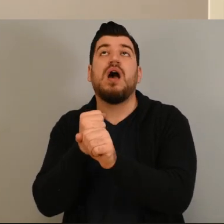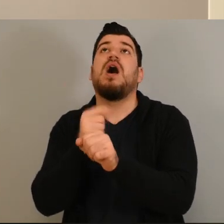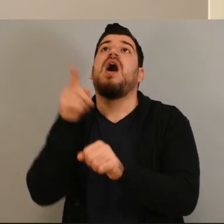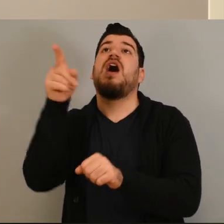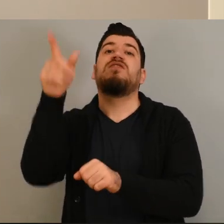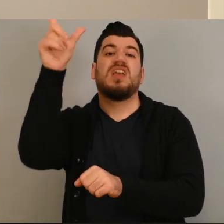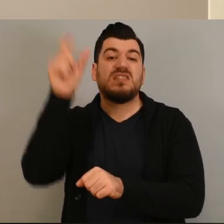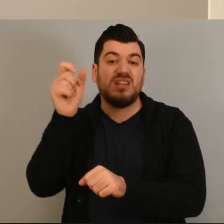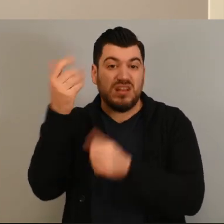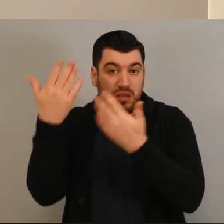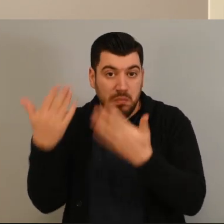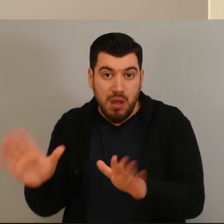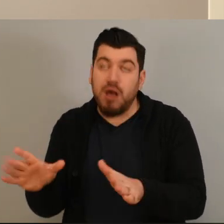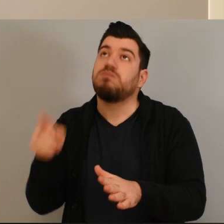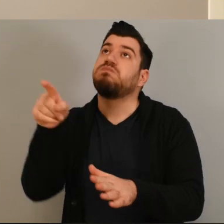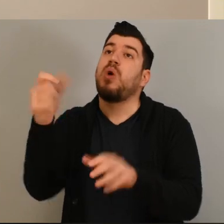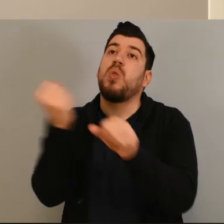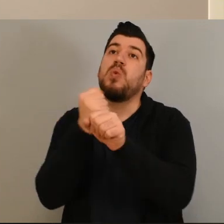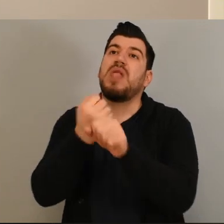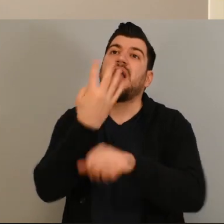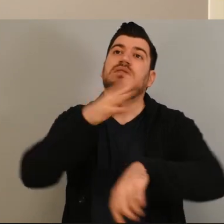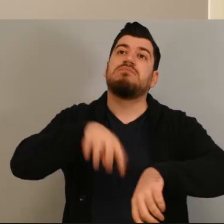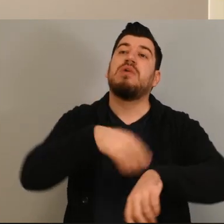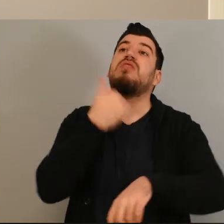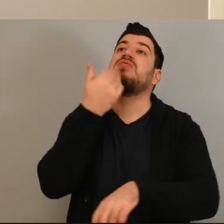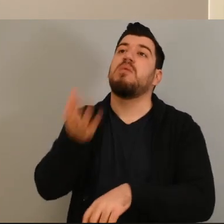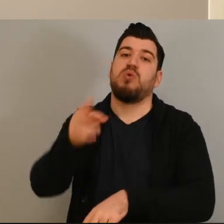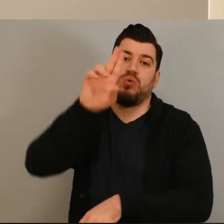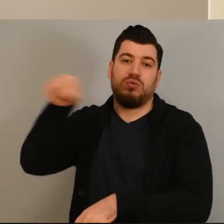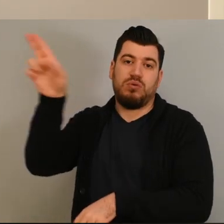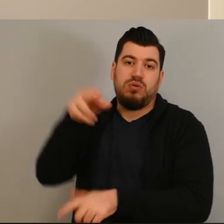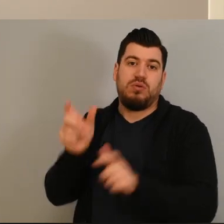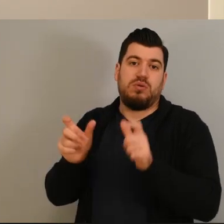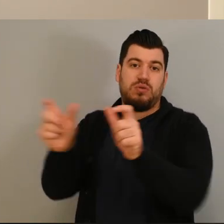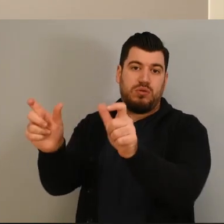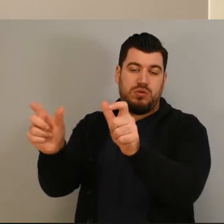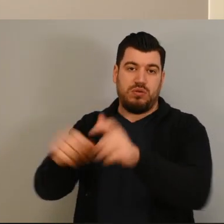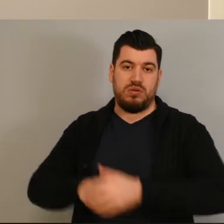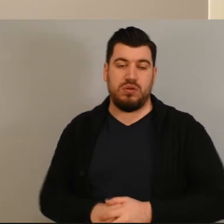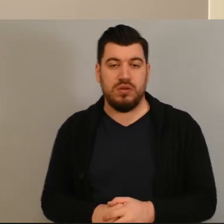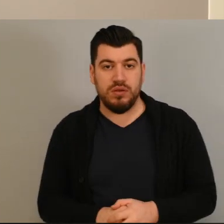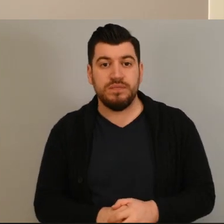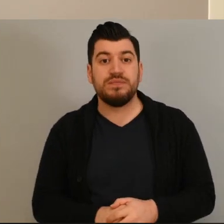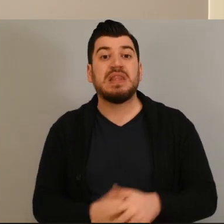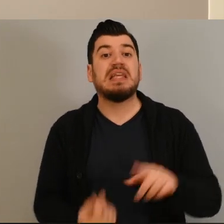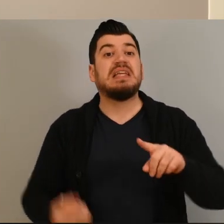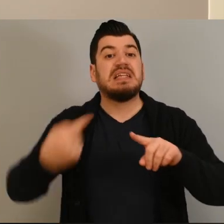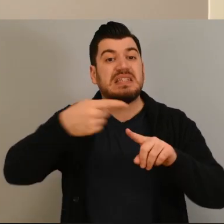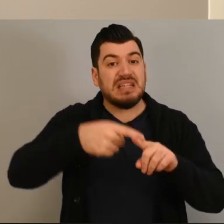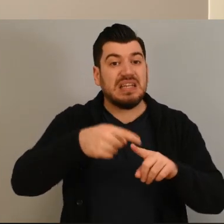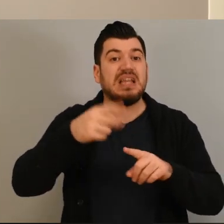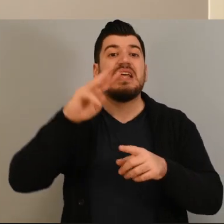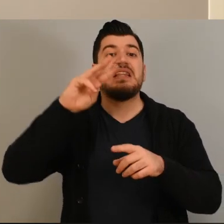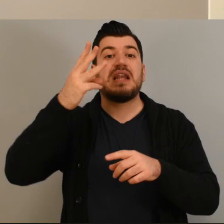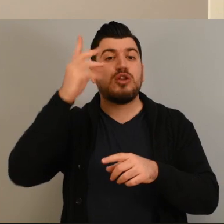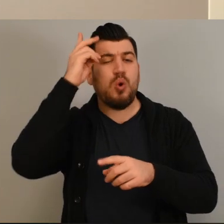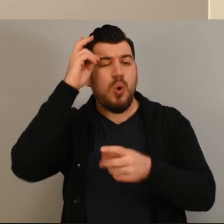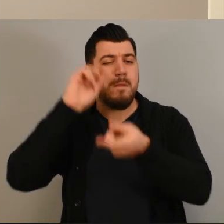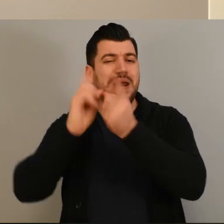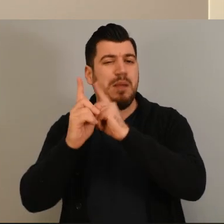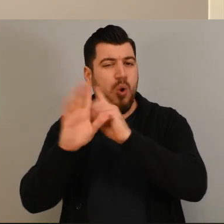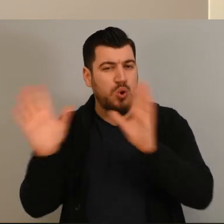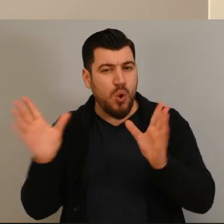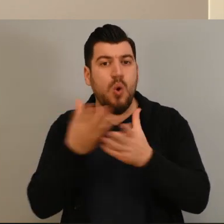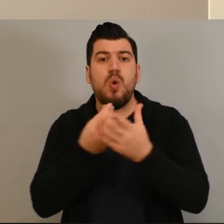να εργάζονται μερικώς και δεν γίνεται. Παραμένει το τρίτο μνημόνιο να έχει εγκλωβίσει πολλούς γονείς